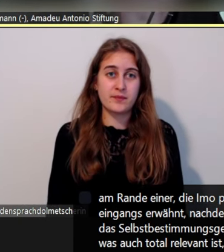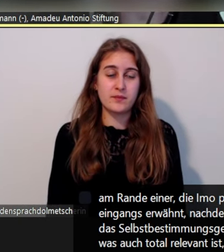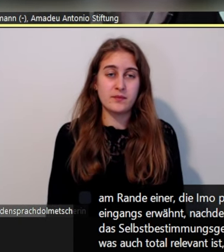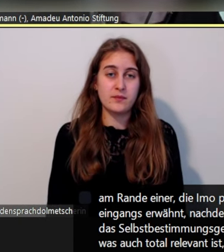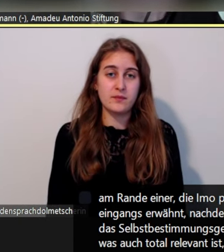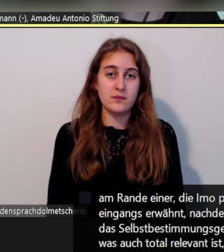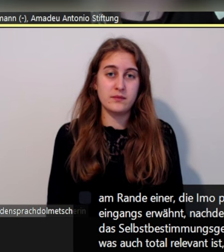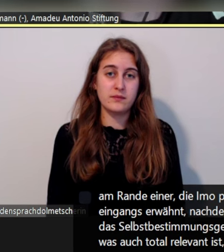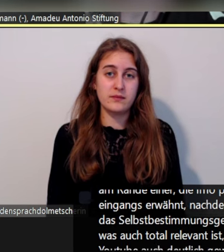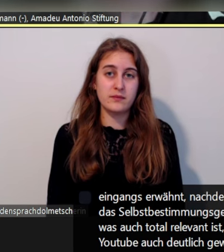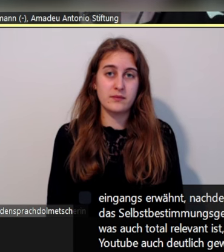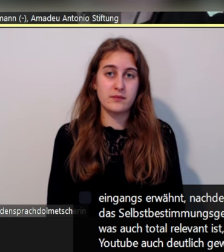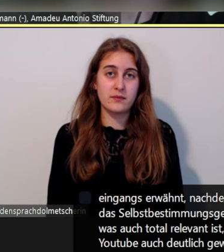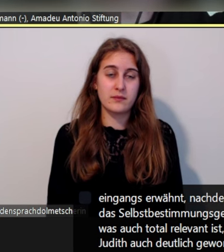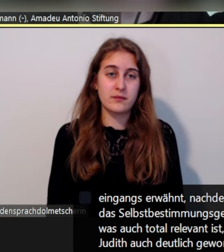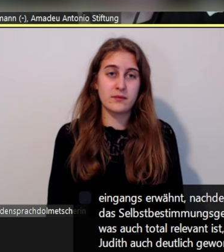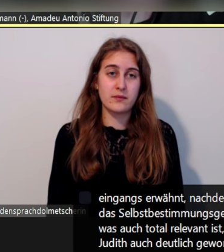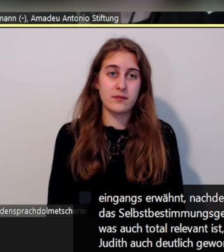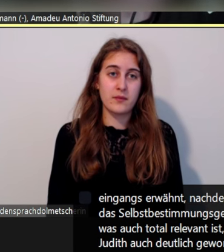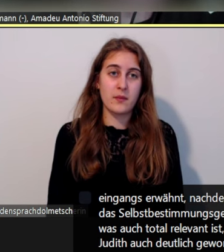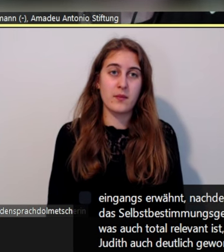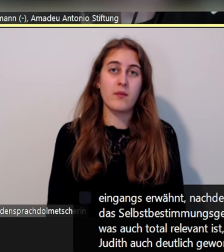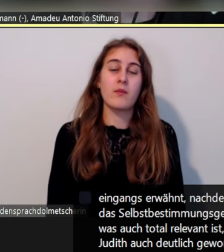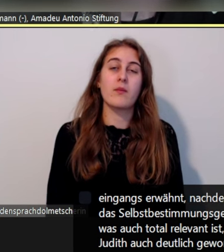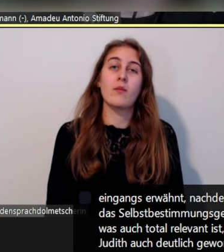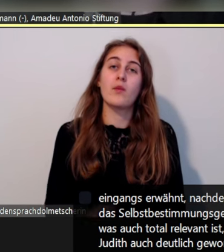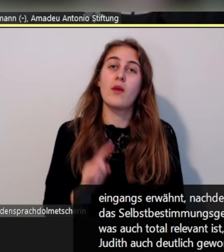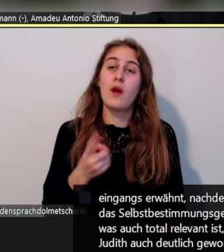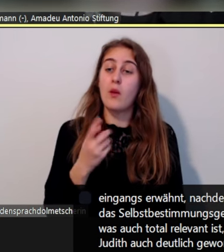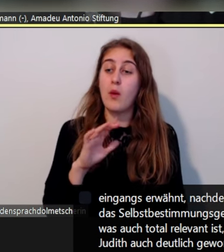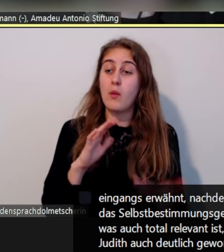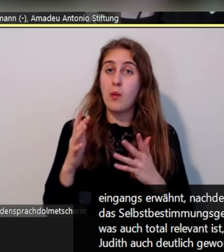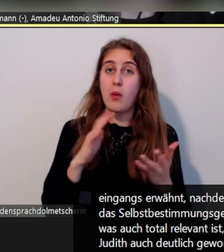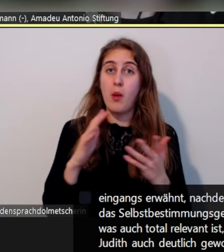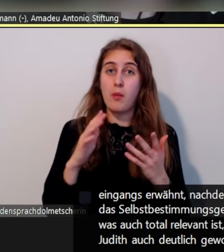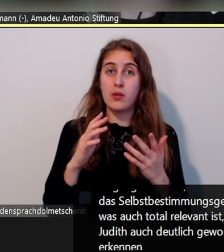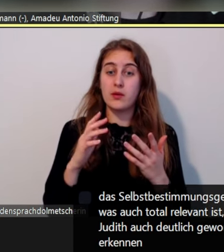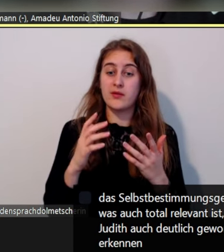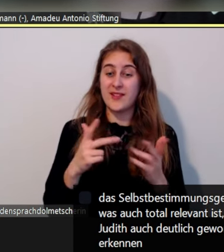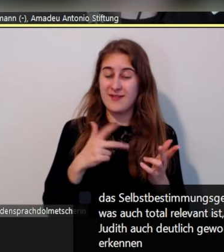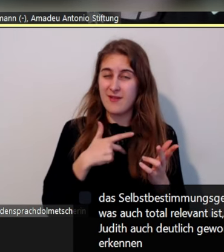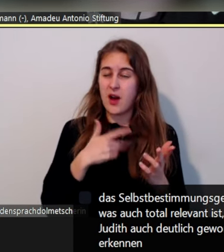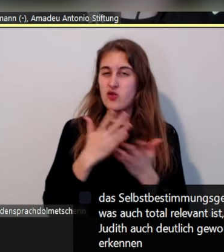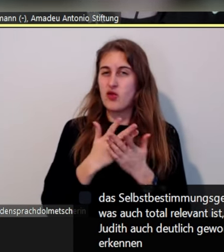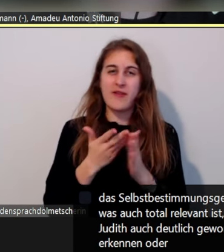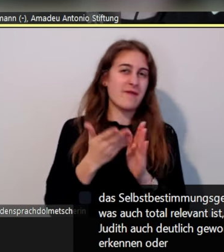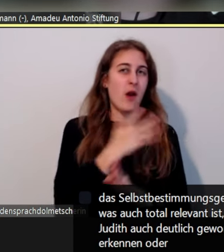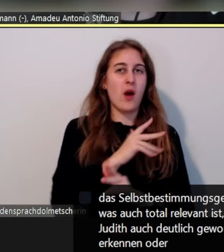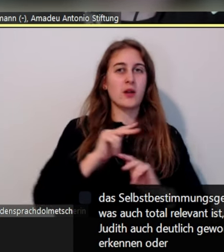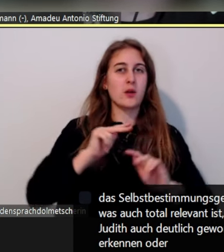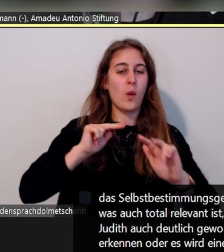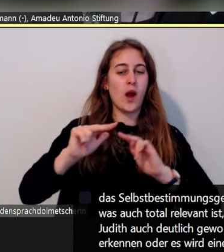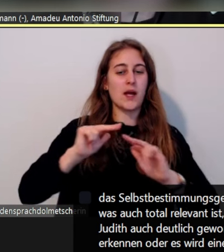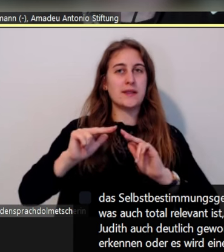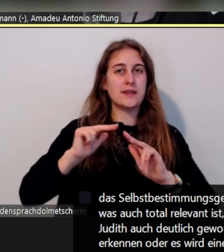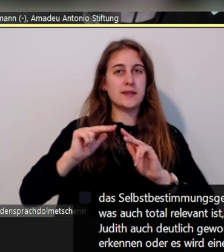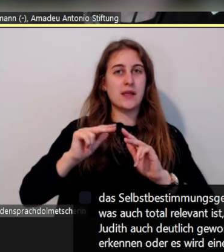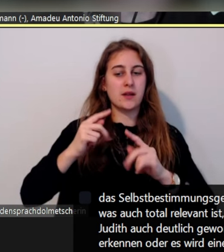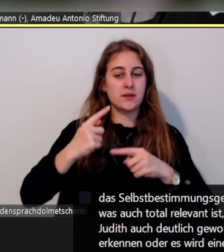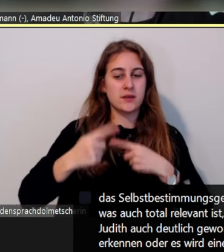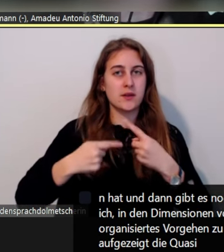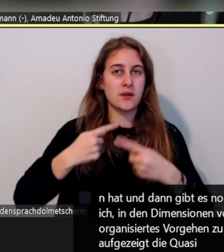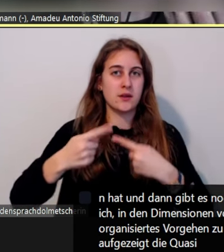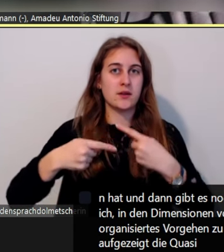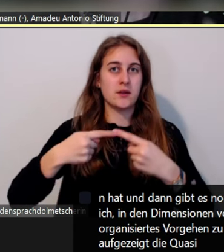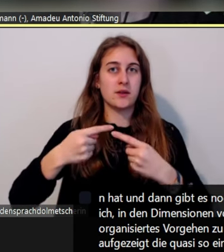deutlich geworden, ist ein organisiertes Vorgehen zu erkennen oder es wird eine Dynamik aufgezeigt, die